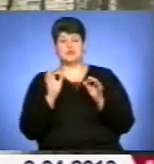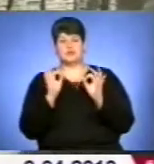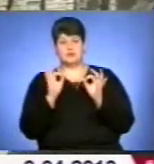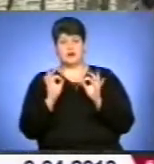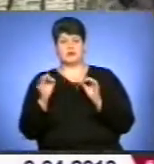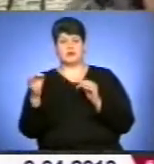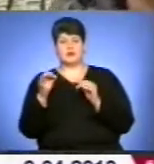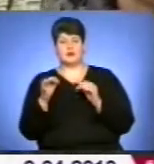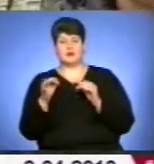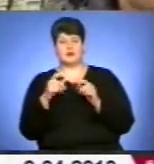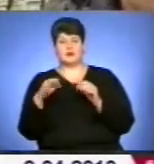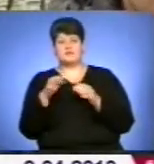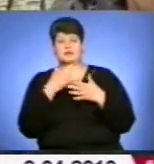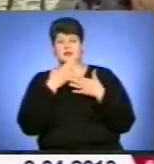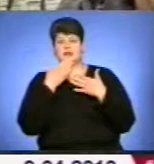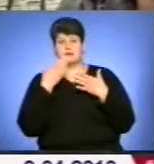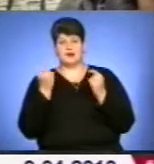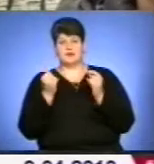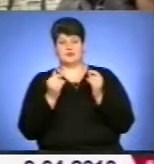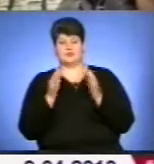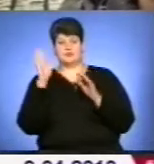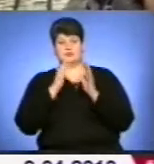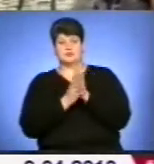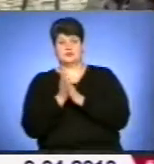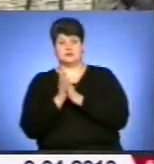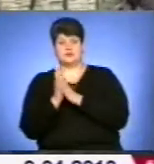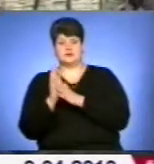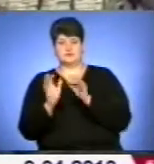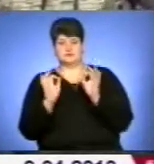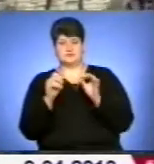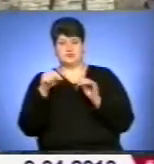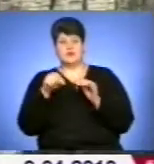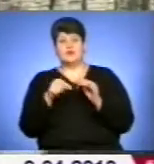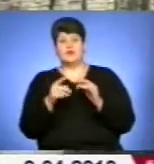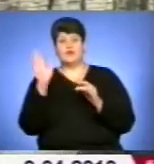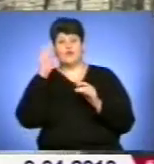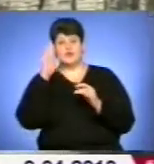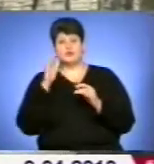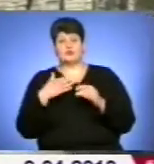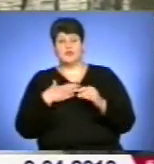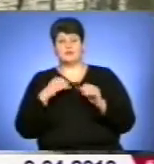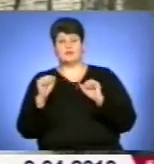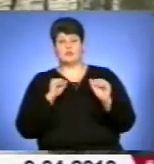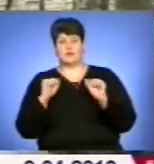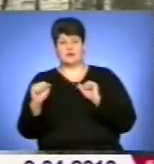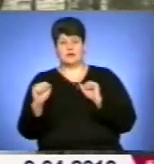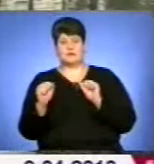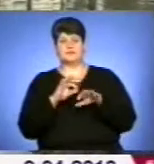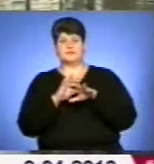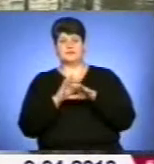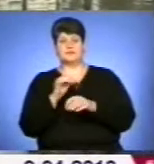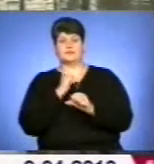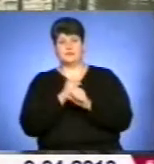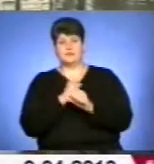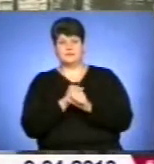вони не мають нерестових субстратів, повноцінних нерестових субстратів. І для цього нашим управлінням ведеться робота